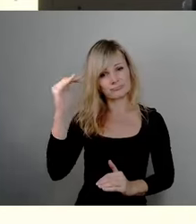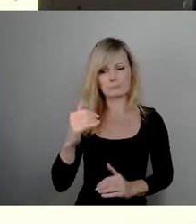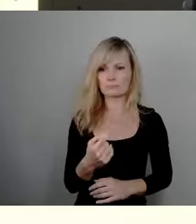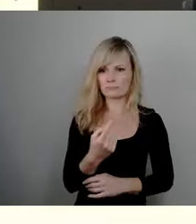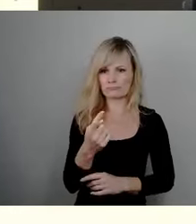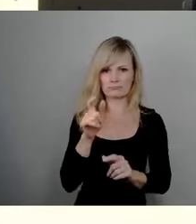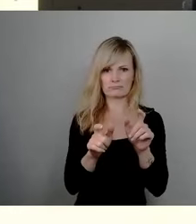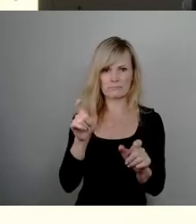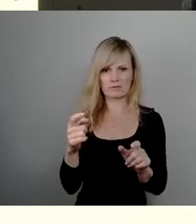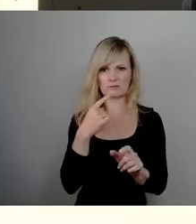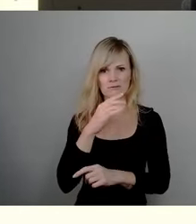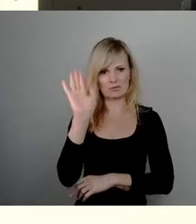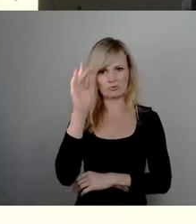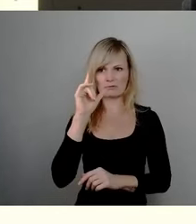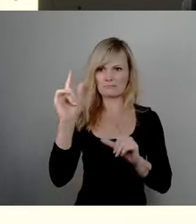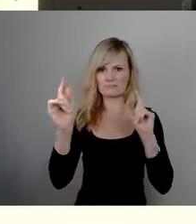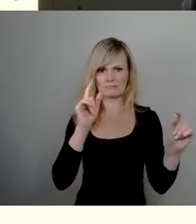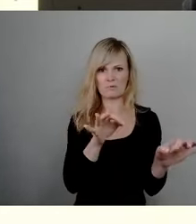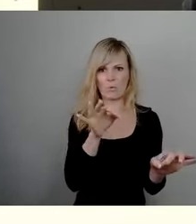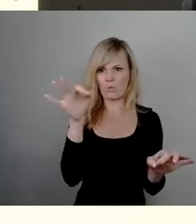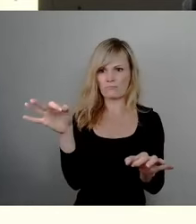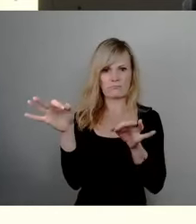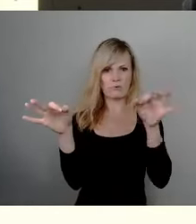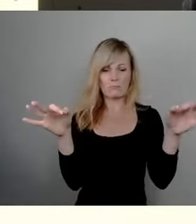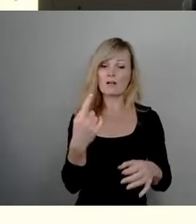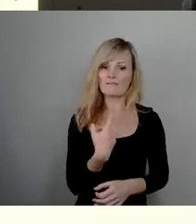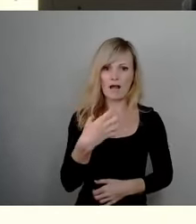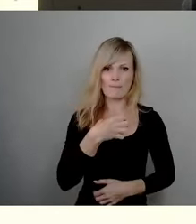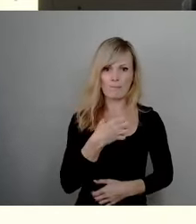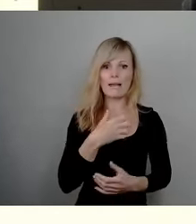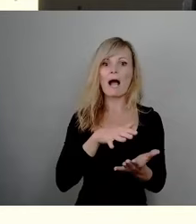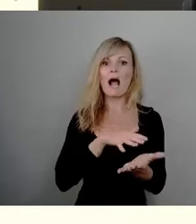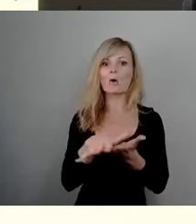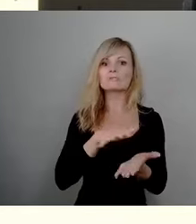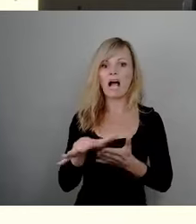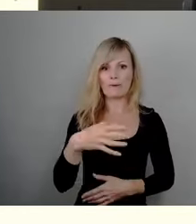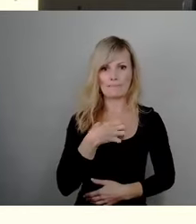wir haben ein Ausgabenproblem. Und wir müssen... Applaus